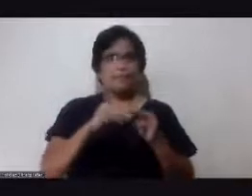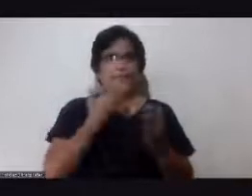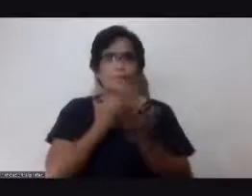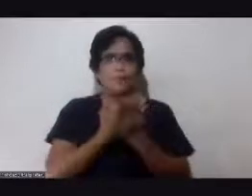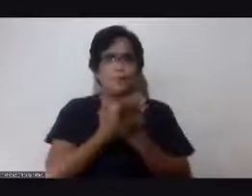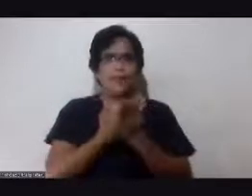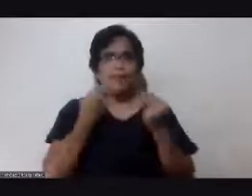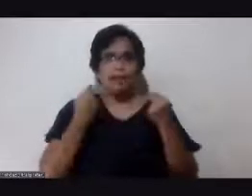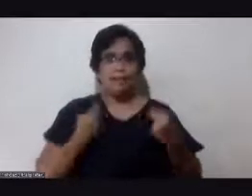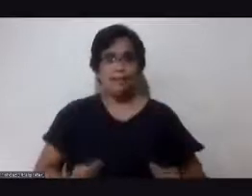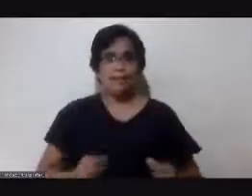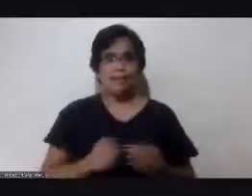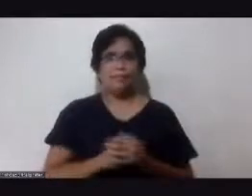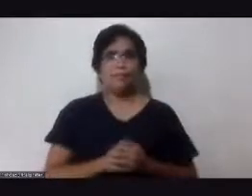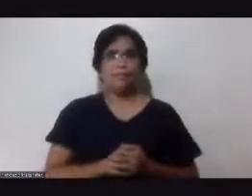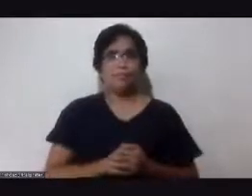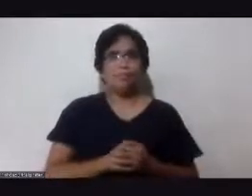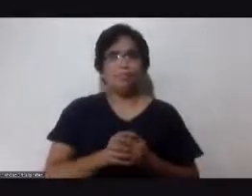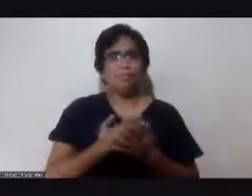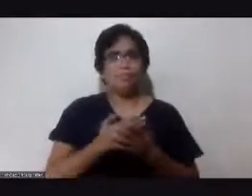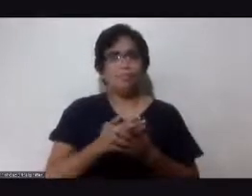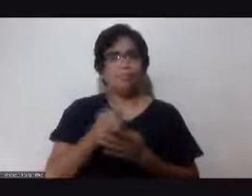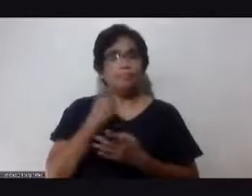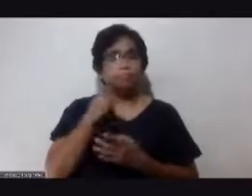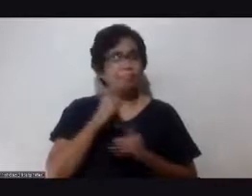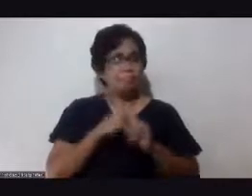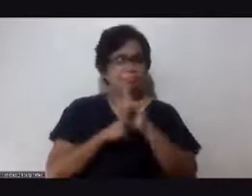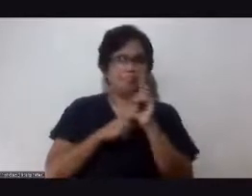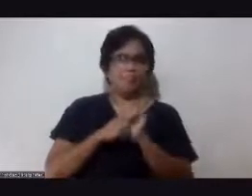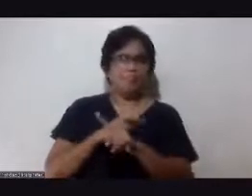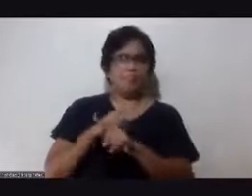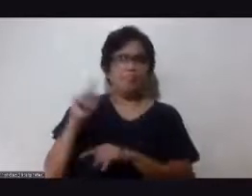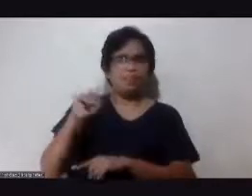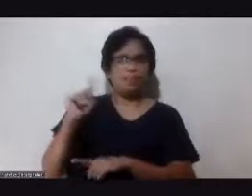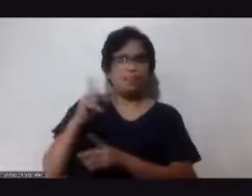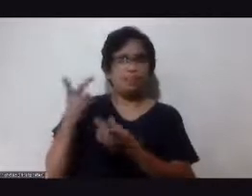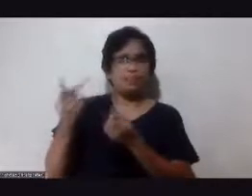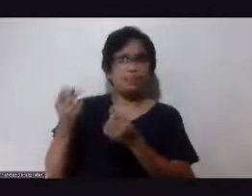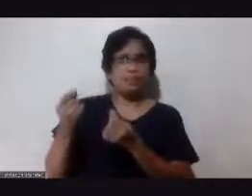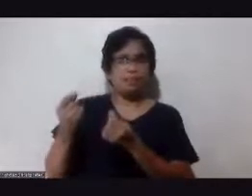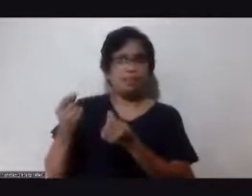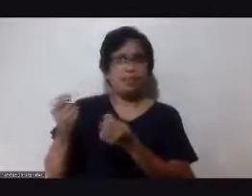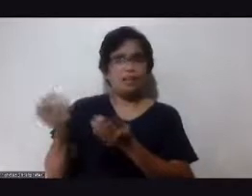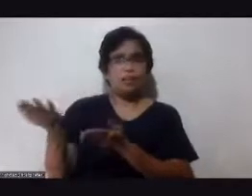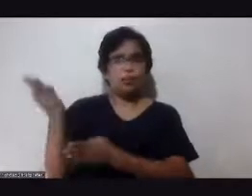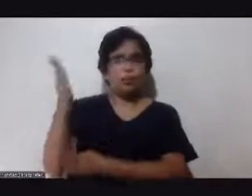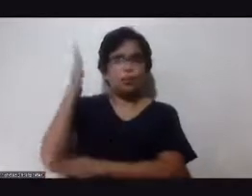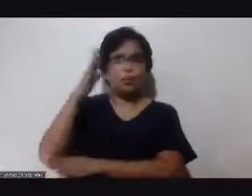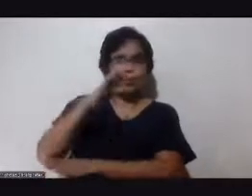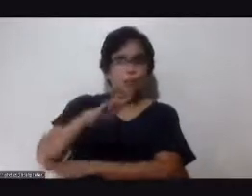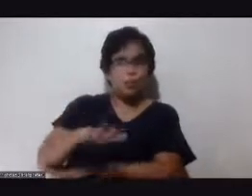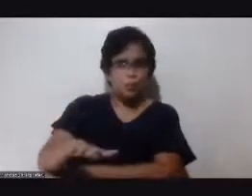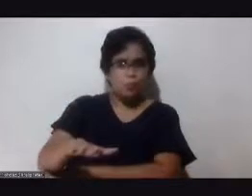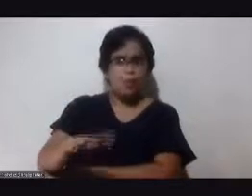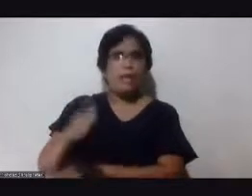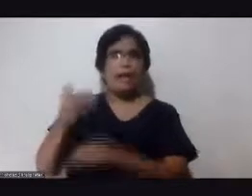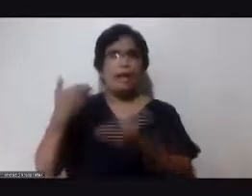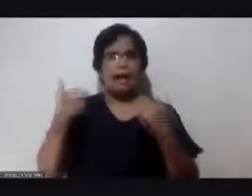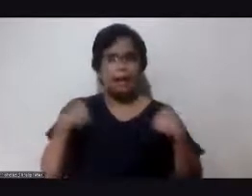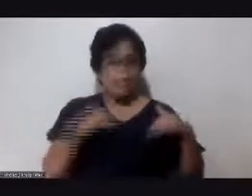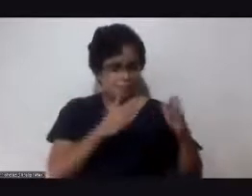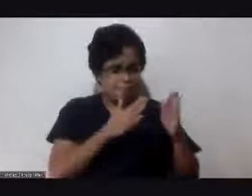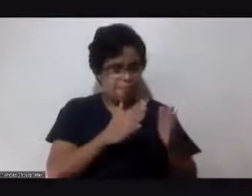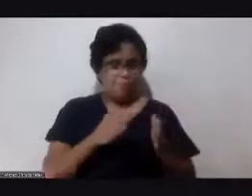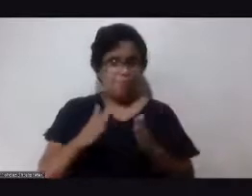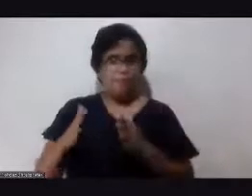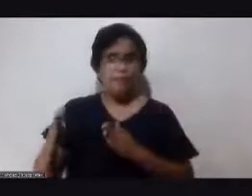yeah tinatamon mo kanina sa akin anong mga ginagawa natin sa maghapon na may consequence sa atin